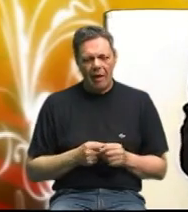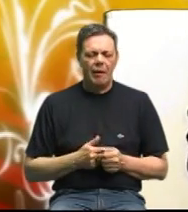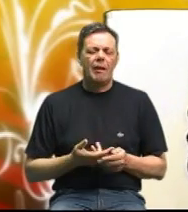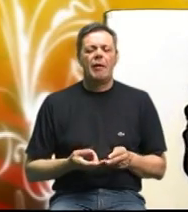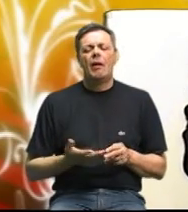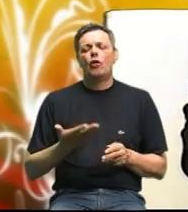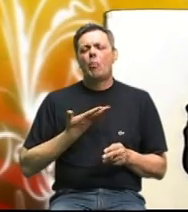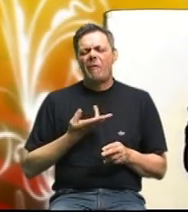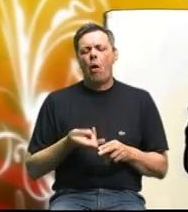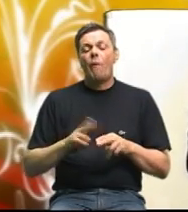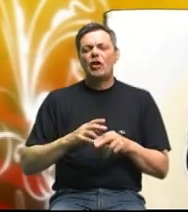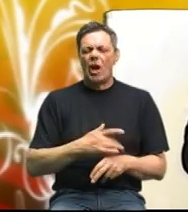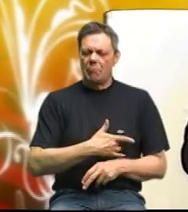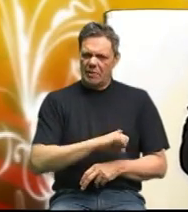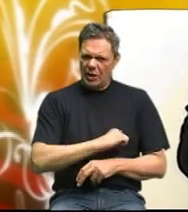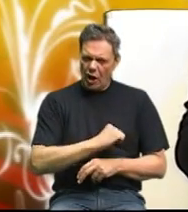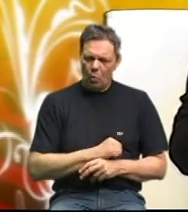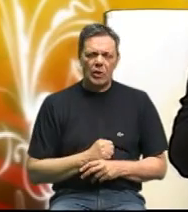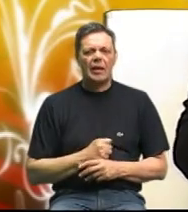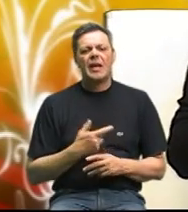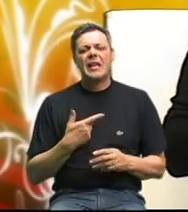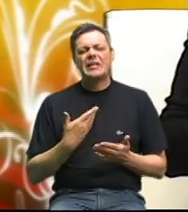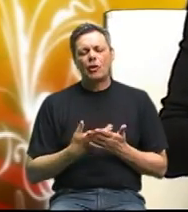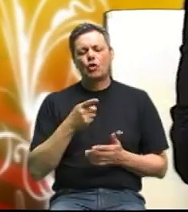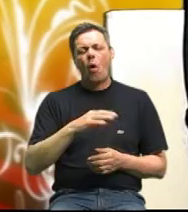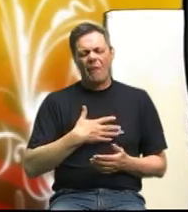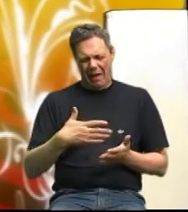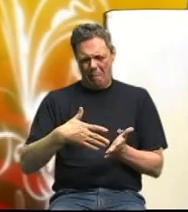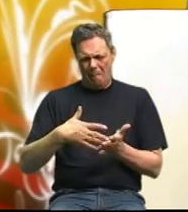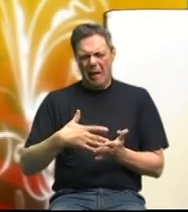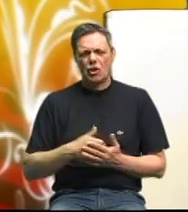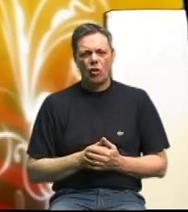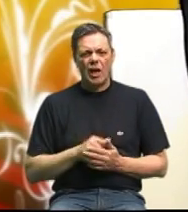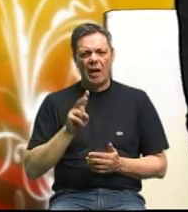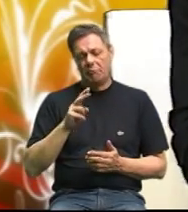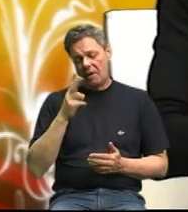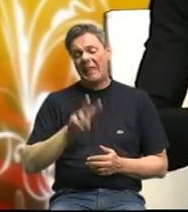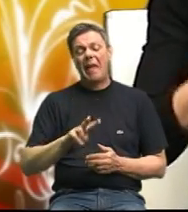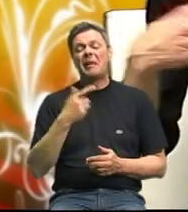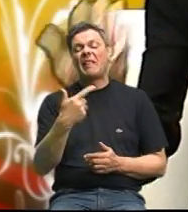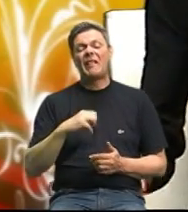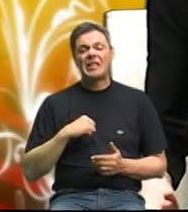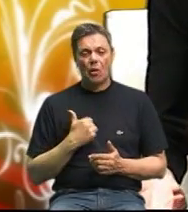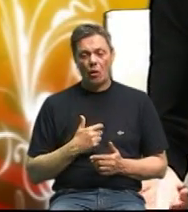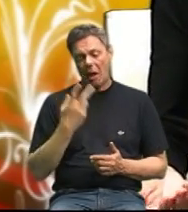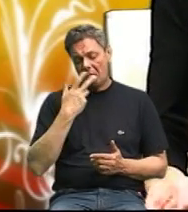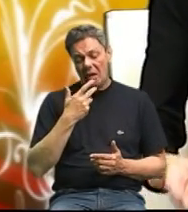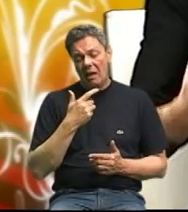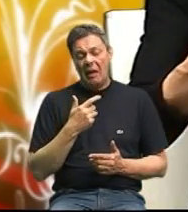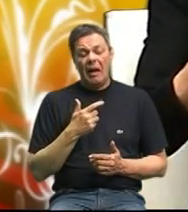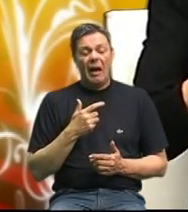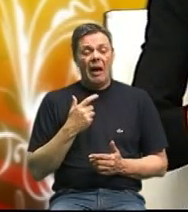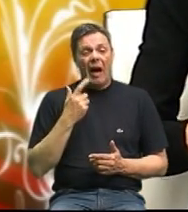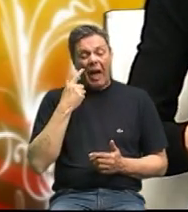infarmiokarda. Zbog toga što ova masnoća, kad ima 20 godina, ima malo veću deblinu,